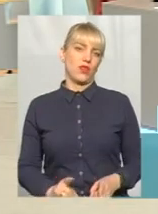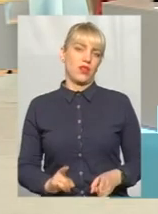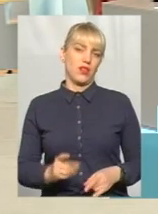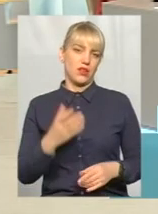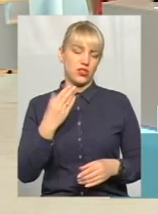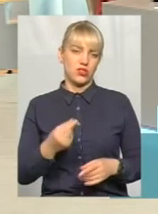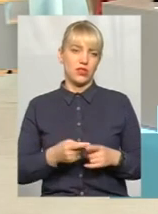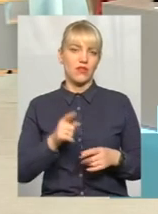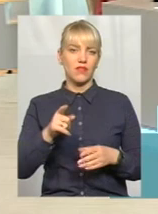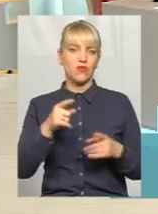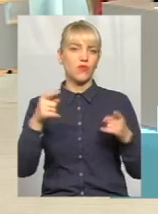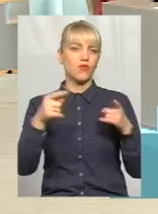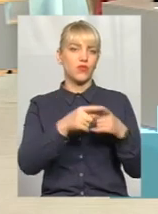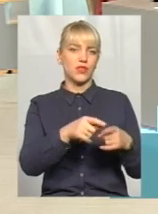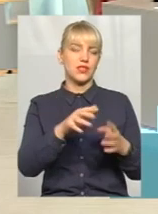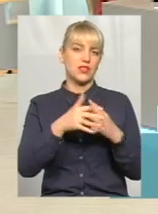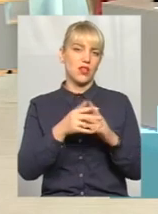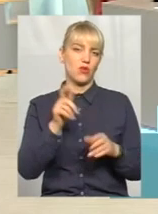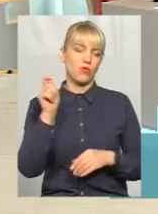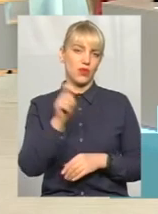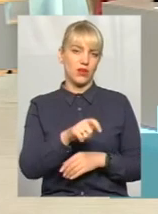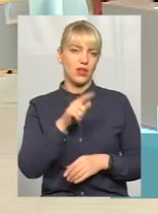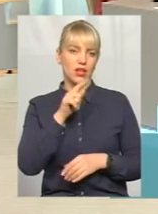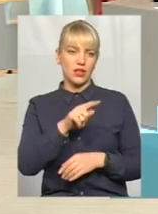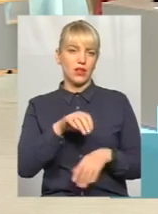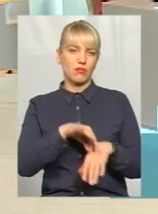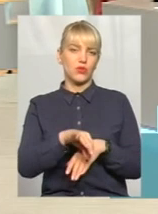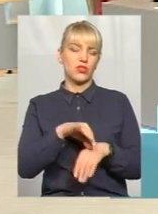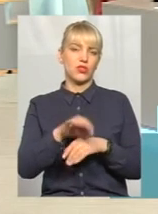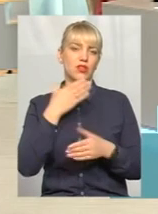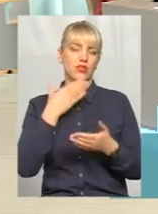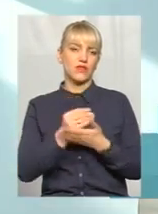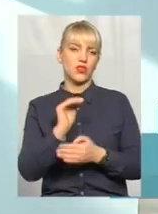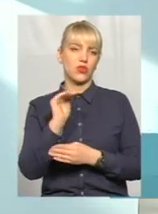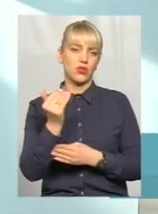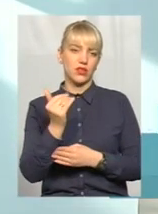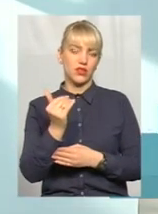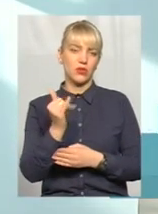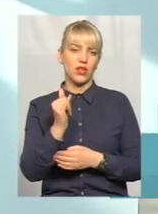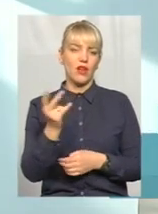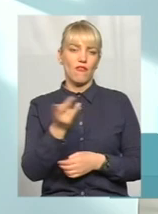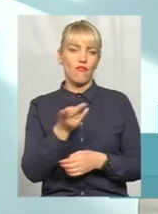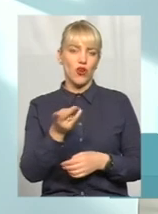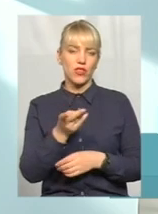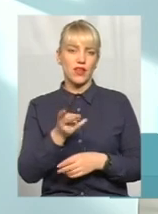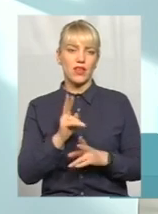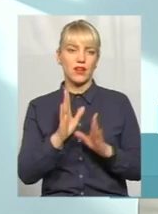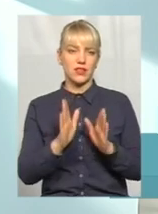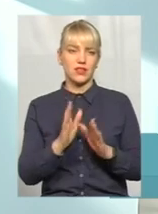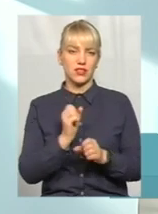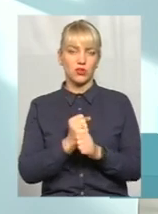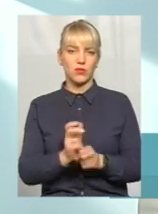приїхали в глухе село. І там також познущалися над своєю дитиною, і вони зразу вже втікіно зробили